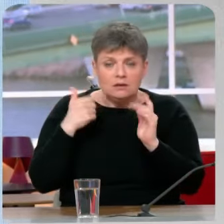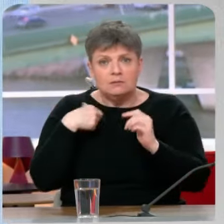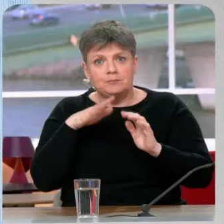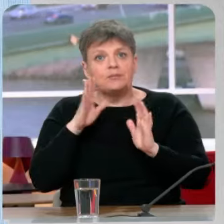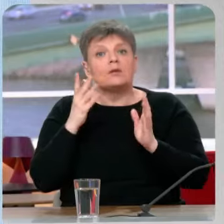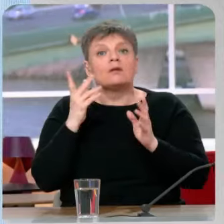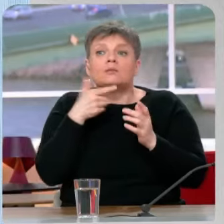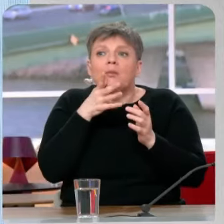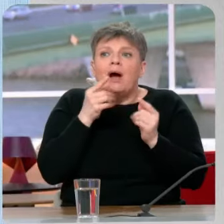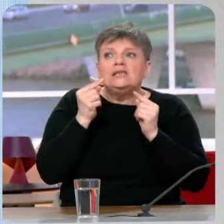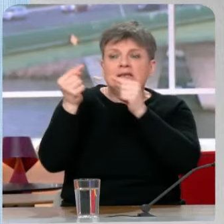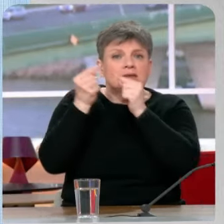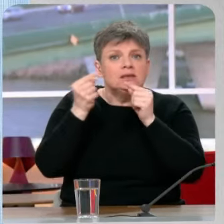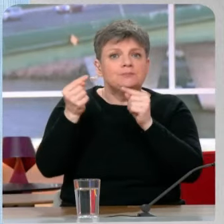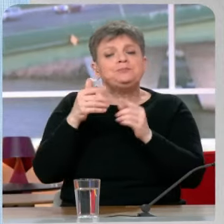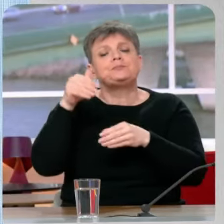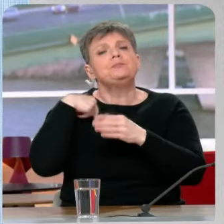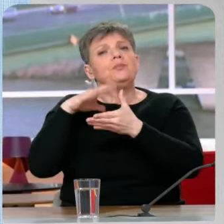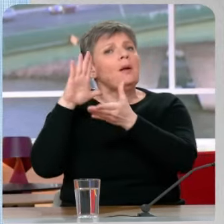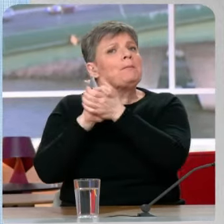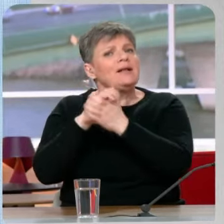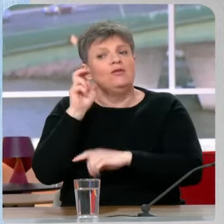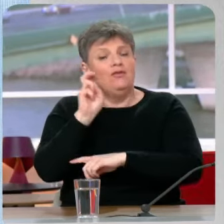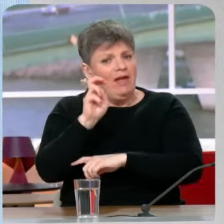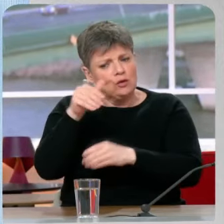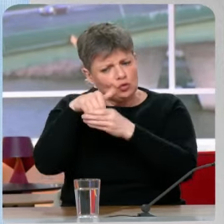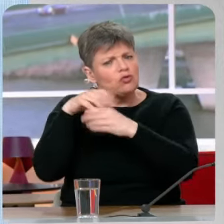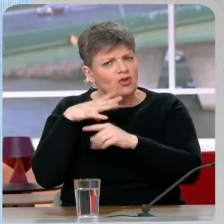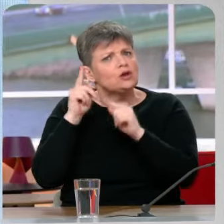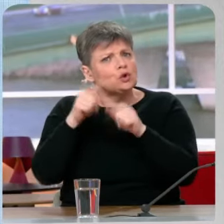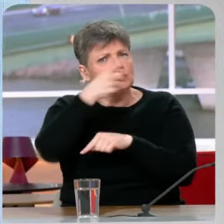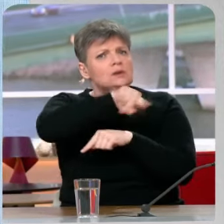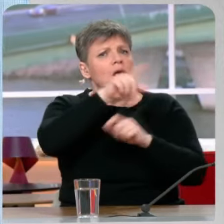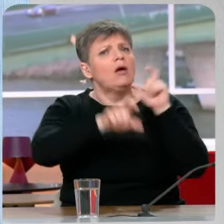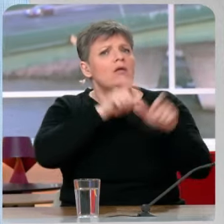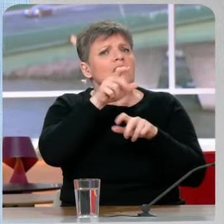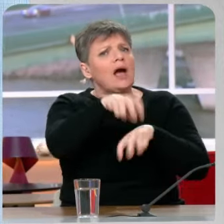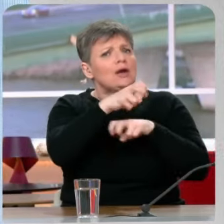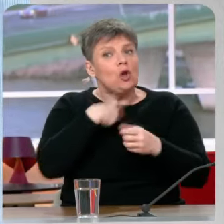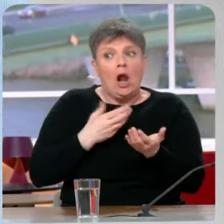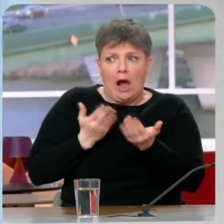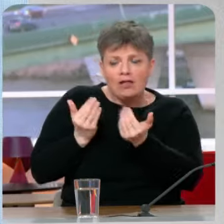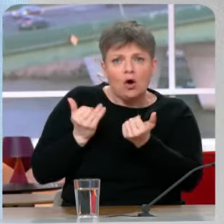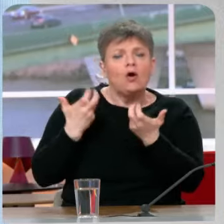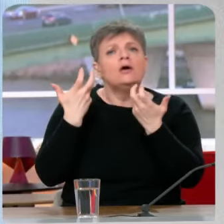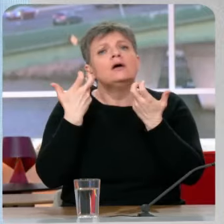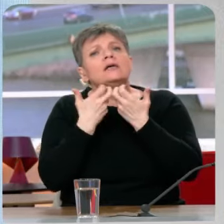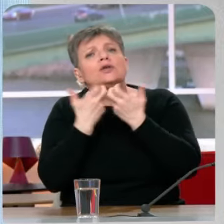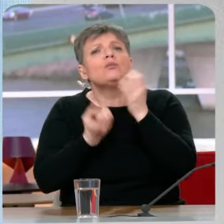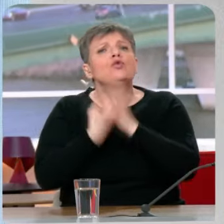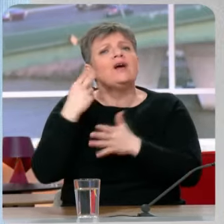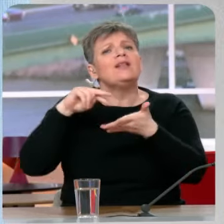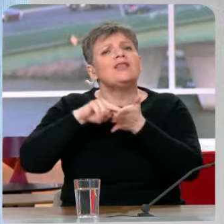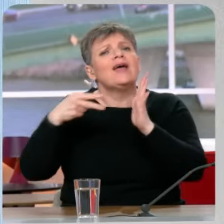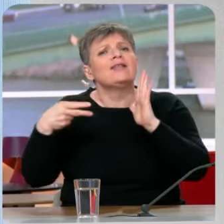pacte vert, il y a des choses que les agriculteurs attendaient. Je donne un exemple. Les nouvelles techniques génomiques,'est-à-dire des semences